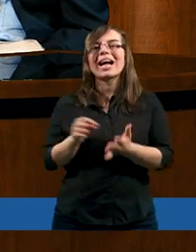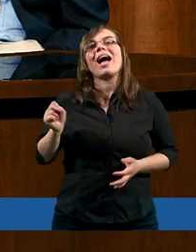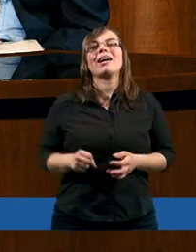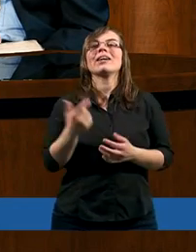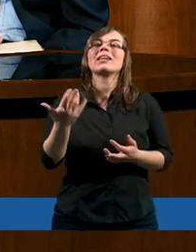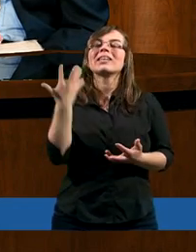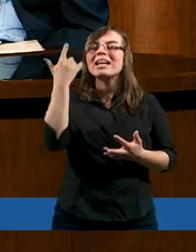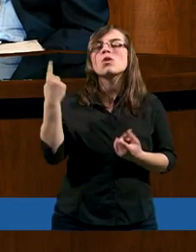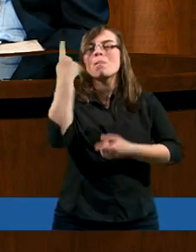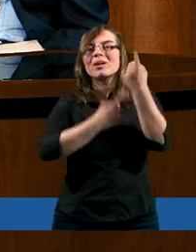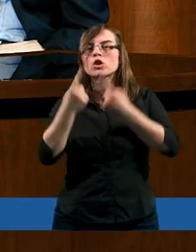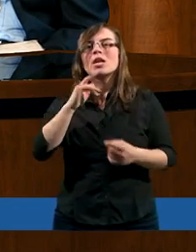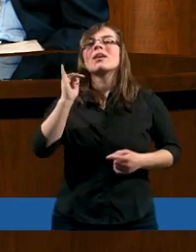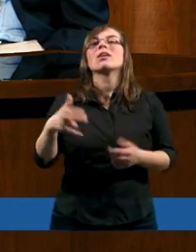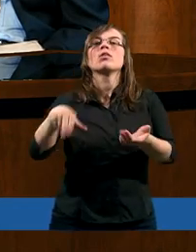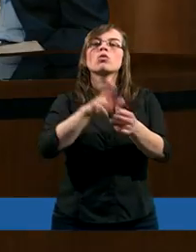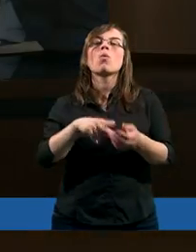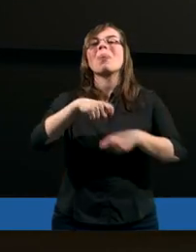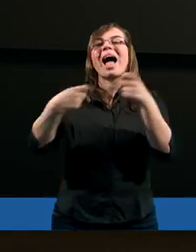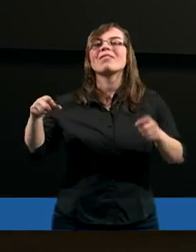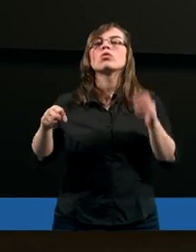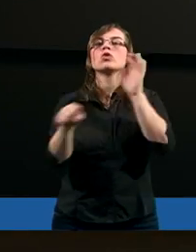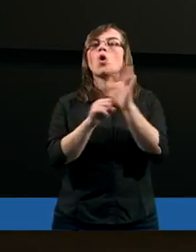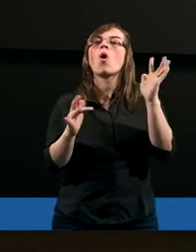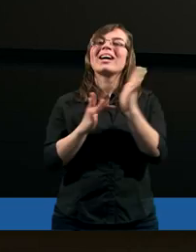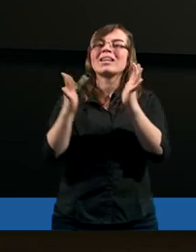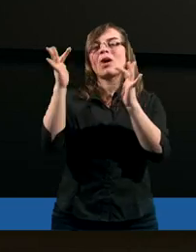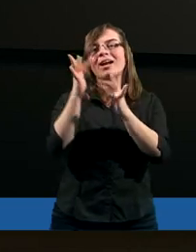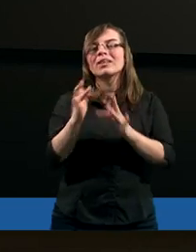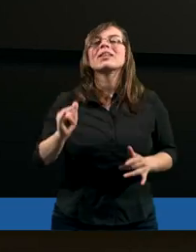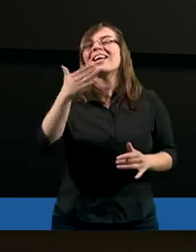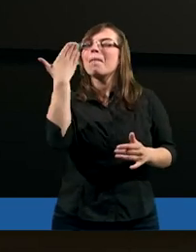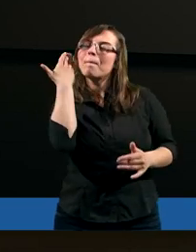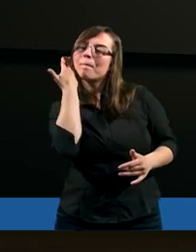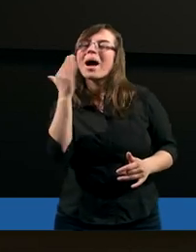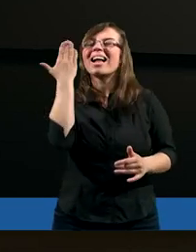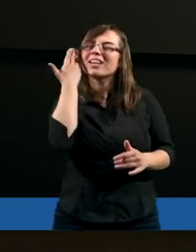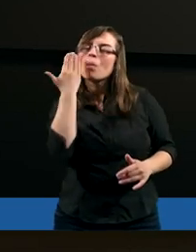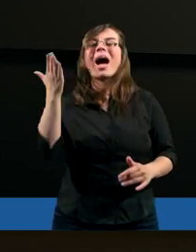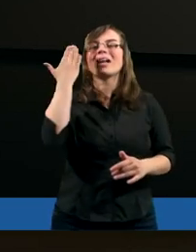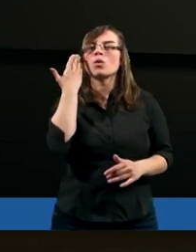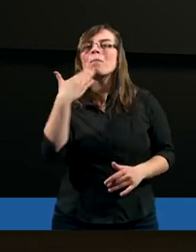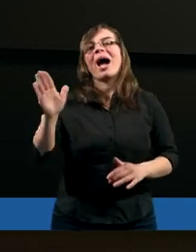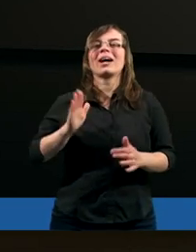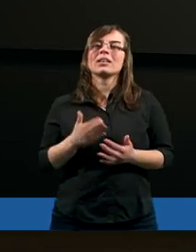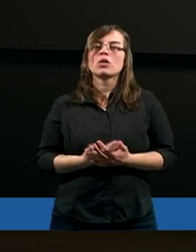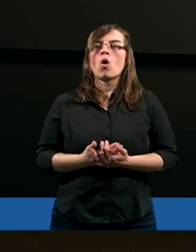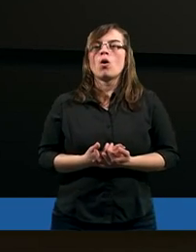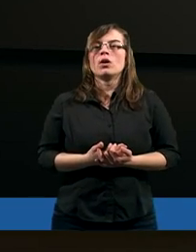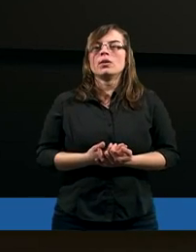Piotra kilku myśli, które nawiązują do Chrystusa i bardzo, bardzo